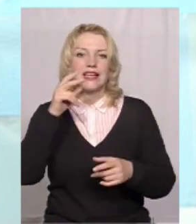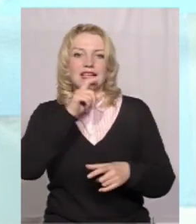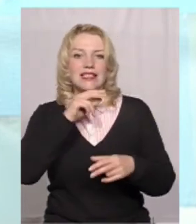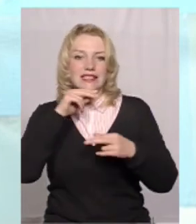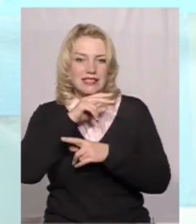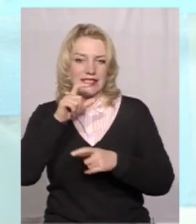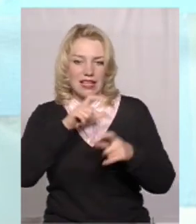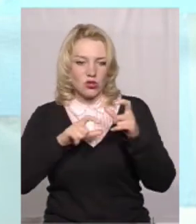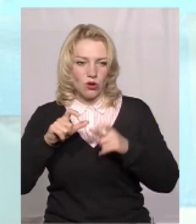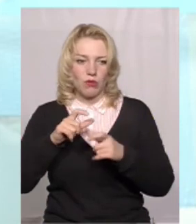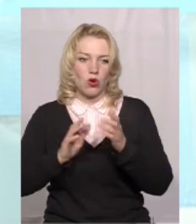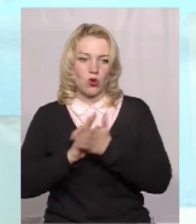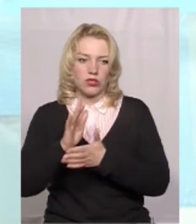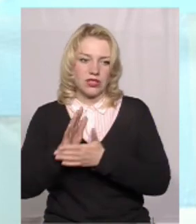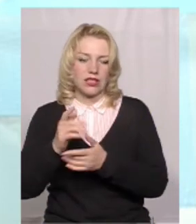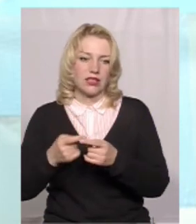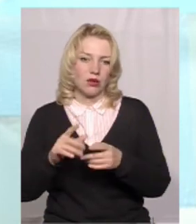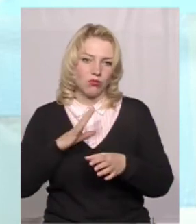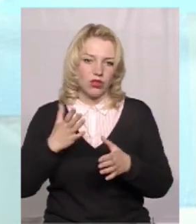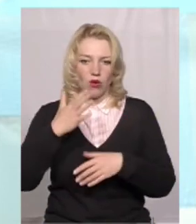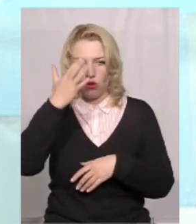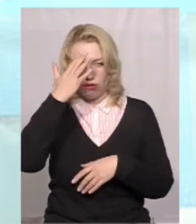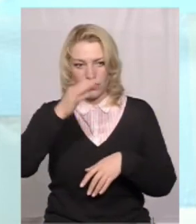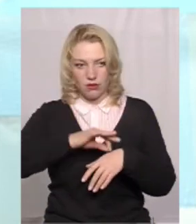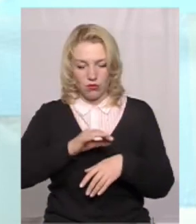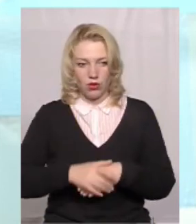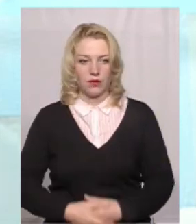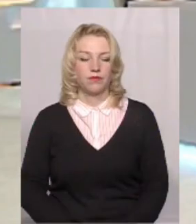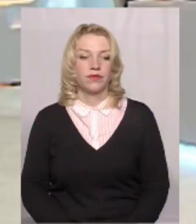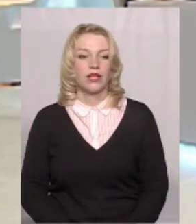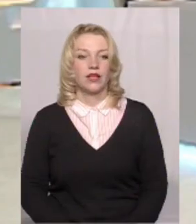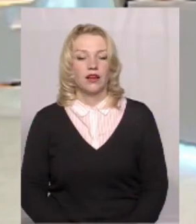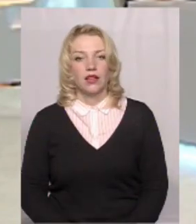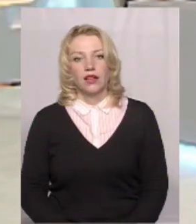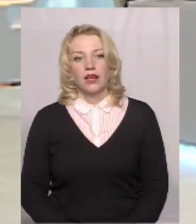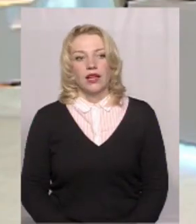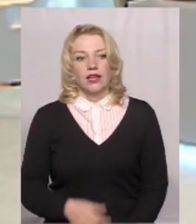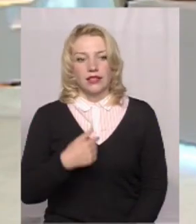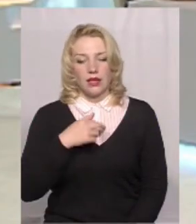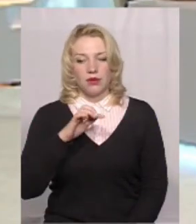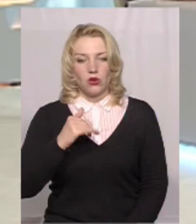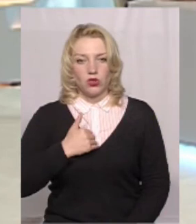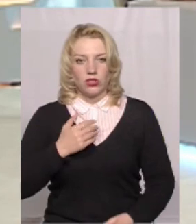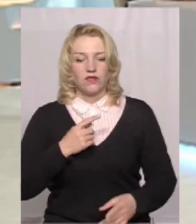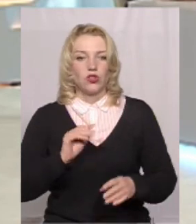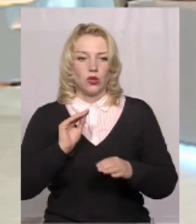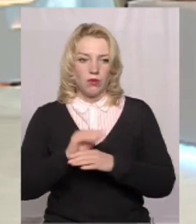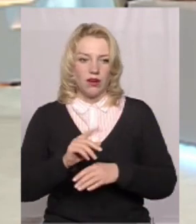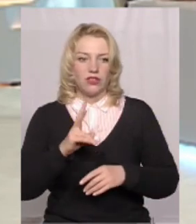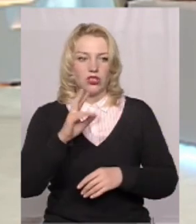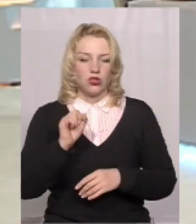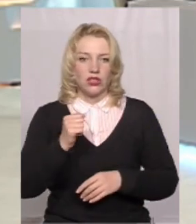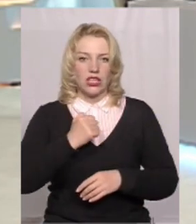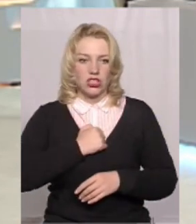якісь були головні порії і так далі. Я би хотів додати цього приводу, що, на жаль,